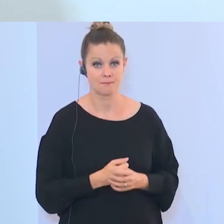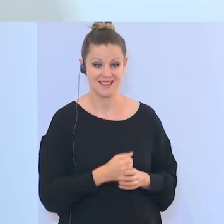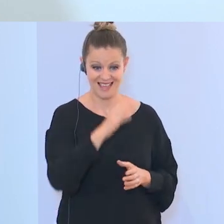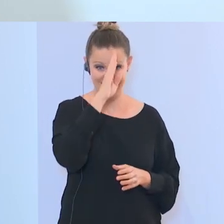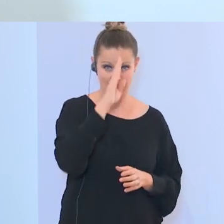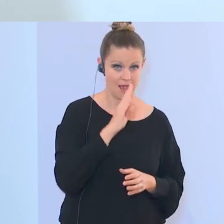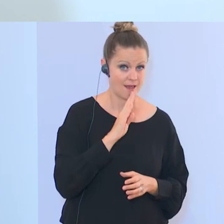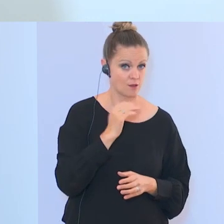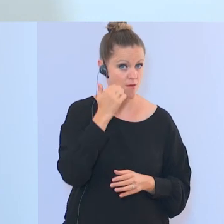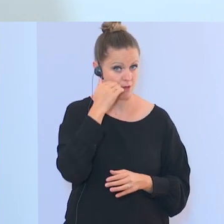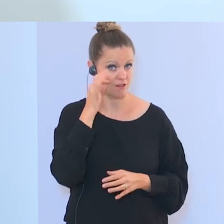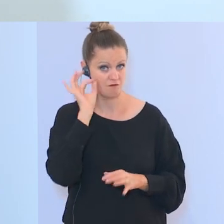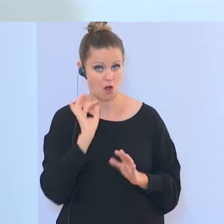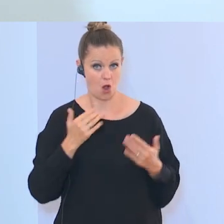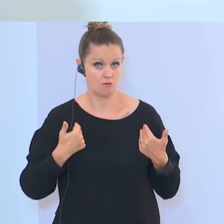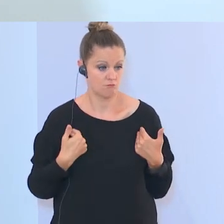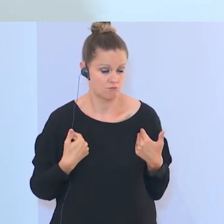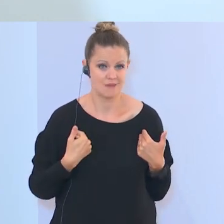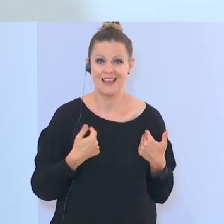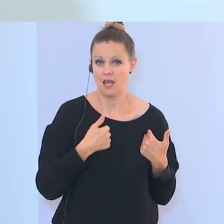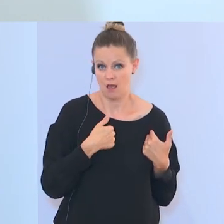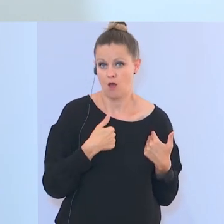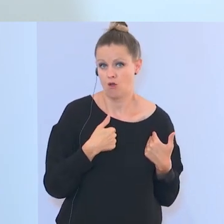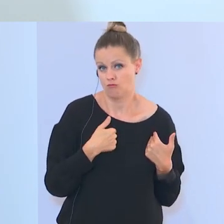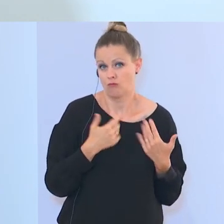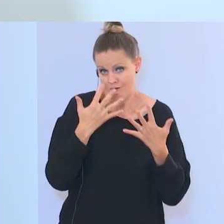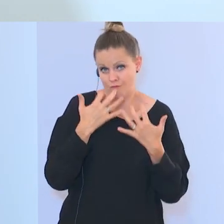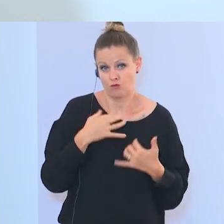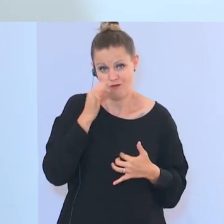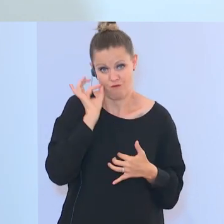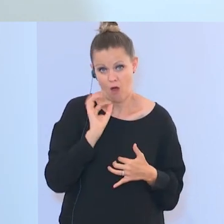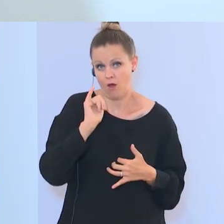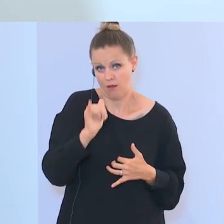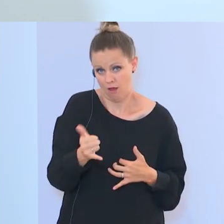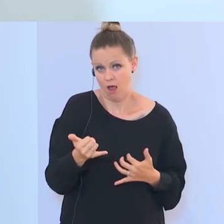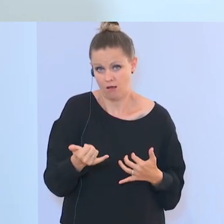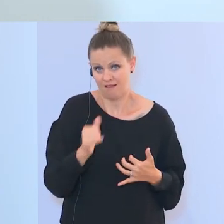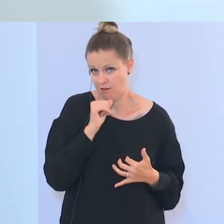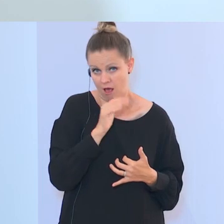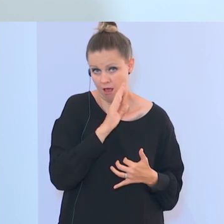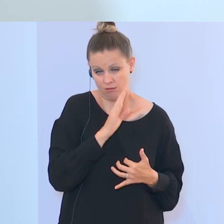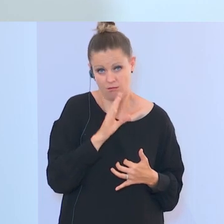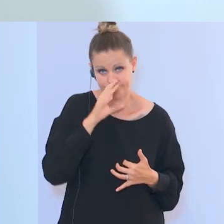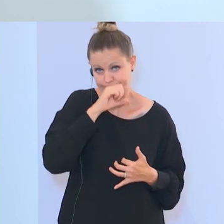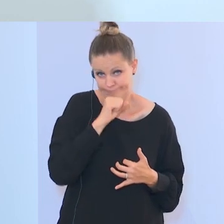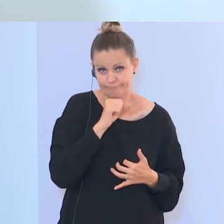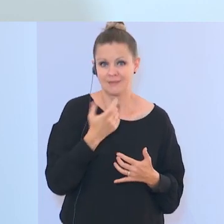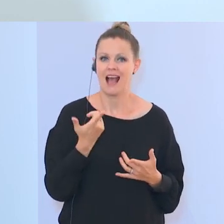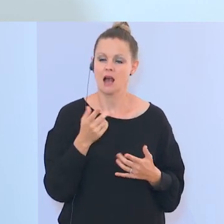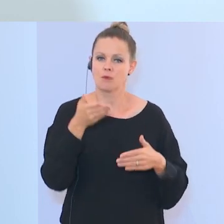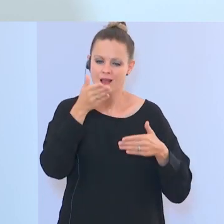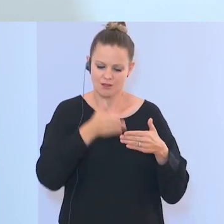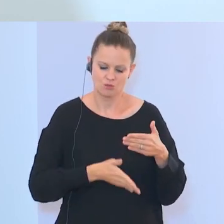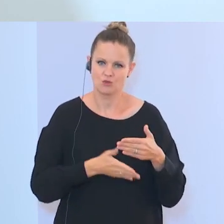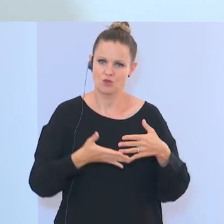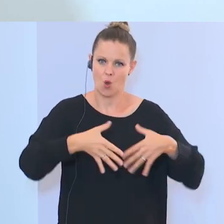Direktorin, ich habe ja persönlich nie einen Hehl daraus gemacht, dass ich mir gerne eine Frau wünsche an dieser Stelle, aber am Ende des Tages wird die Kompetenz den Ausschlag